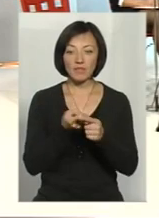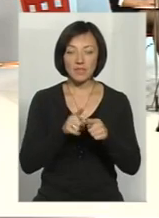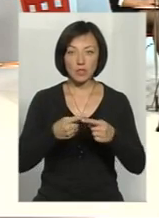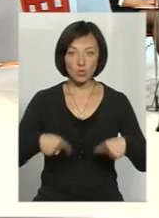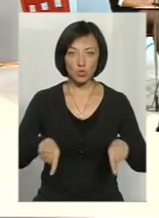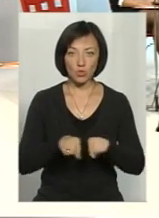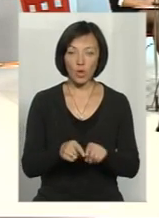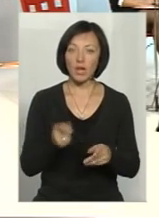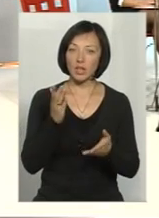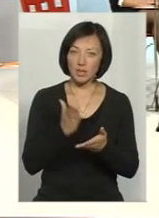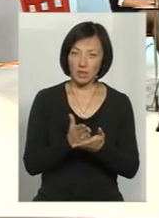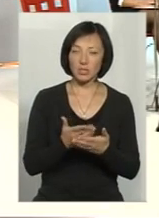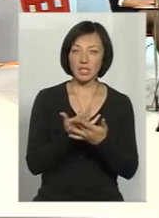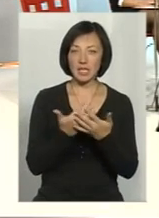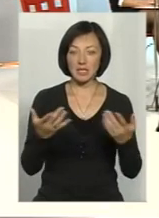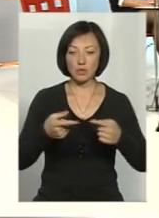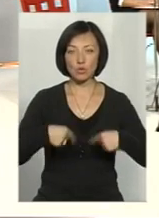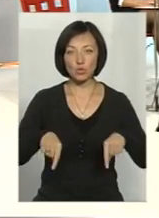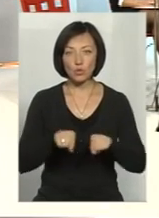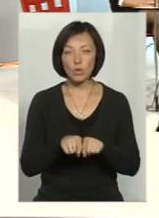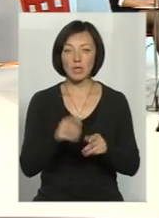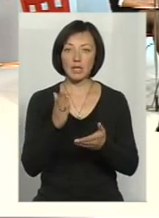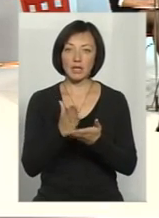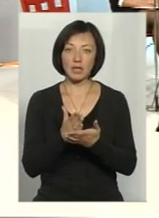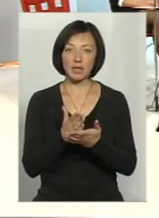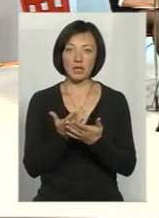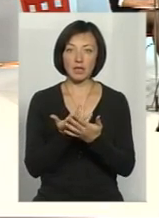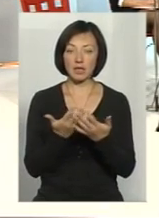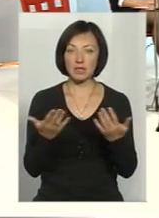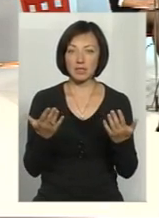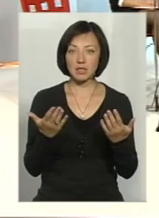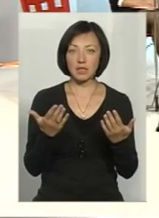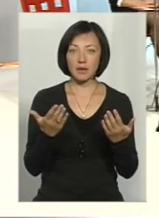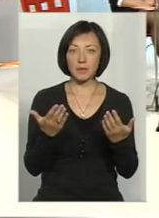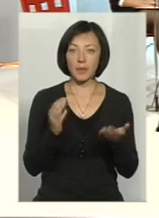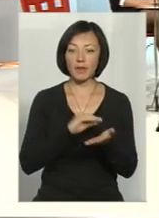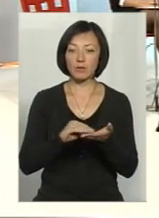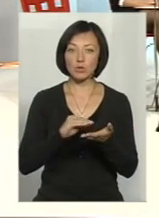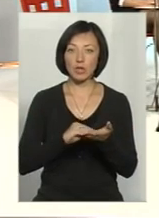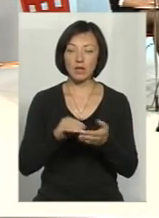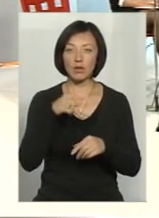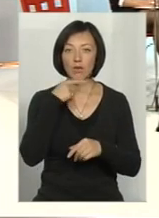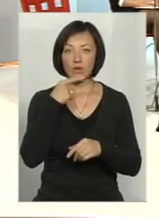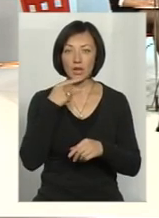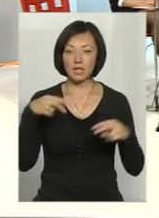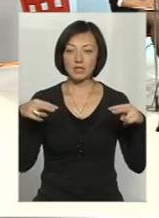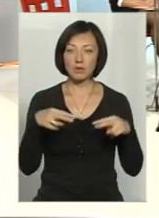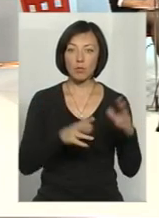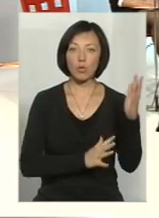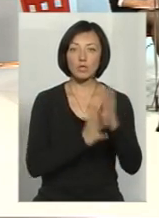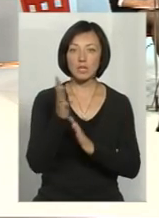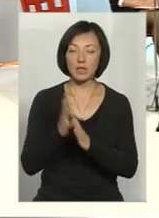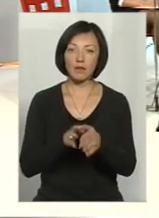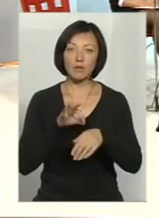зоні? Тому що теж є різні зони, є різні господарства. Ми в сюжеті свідки говорили про садки, які ведуть